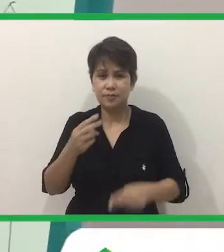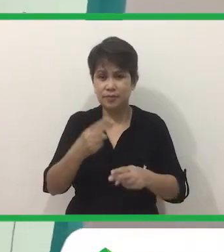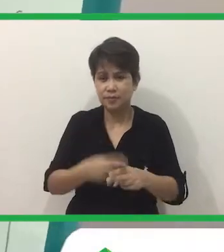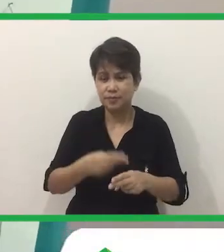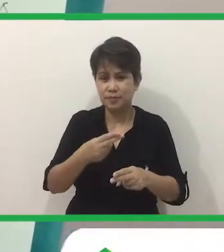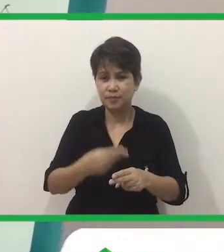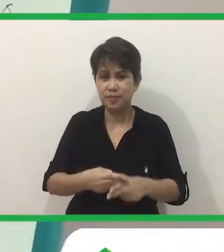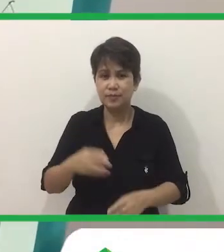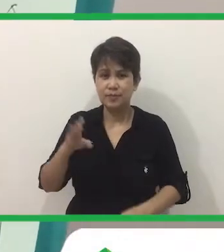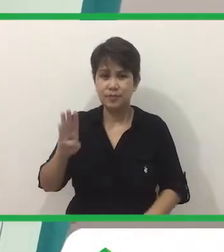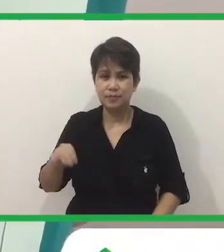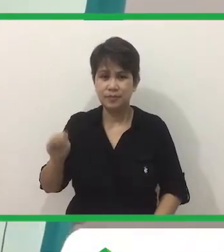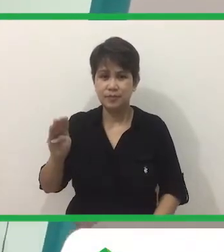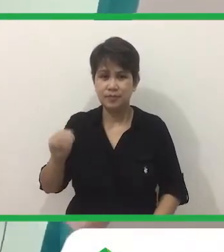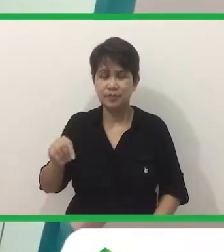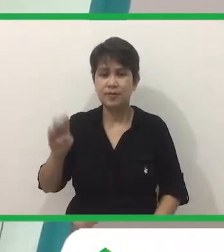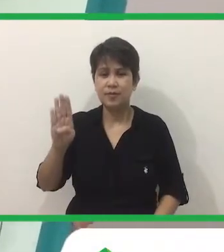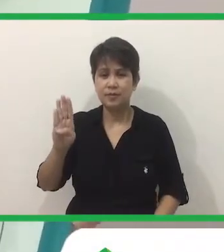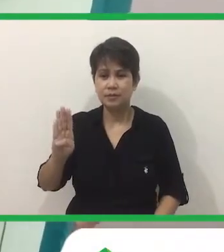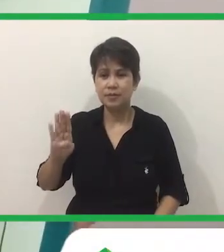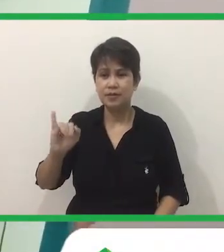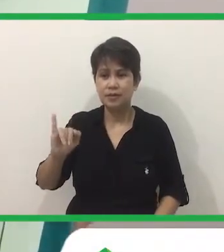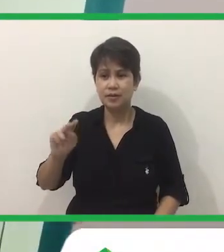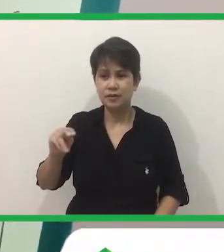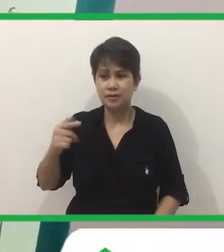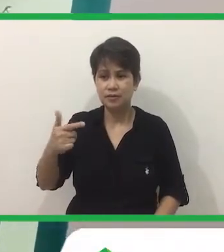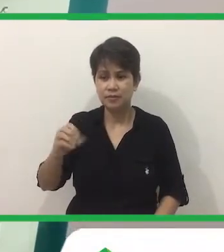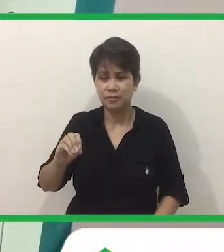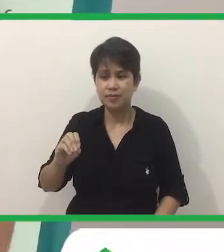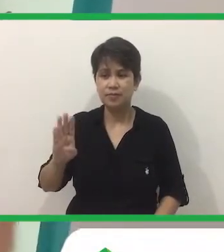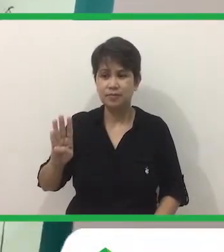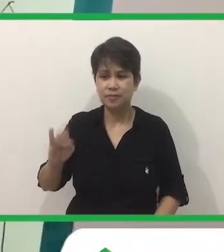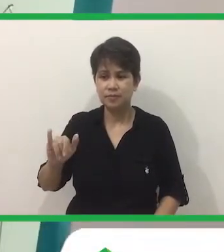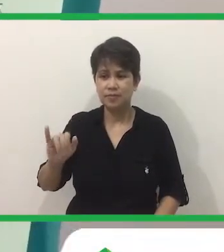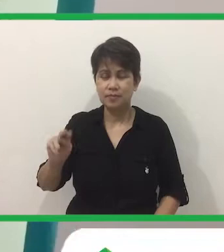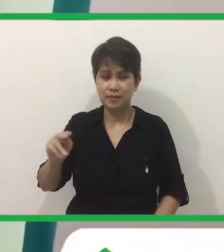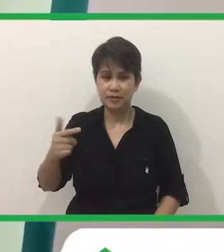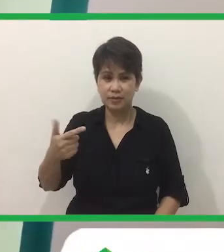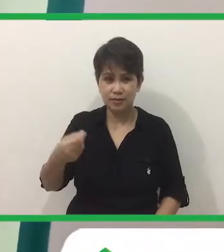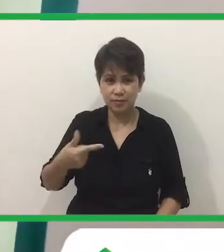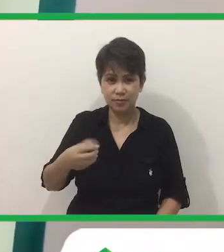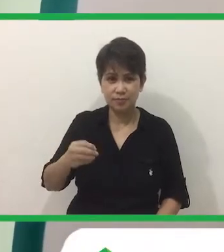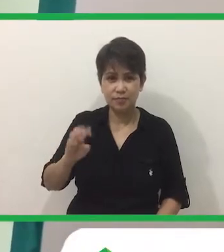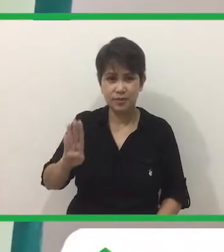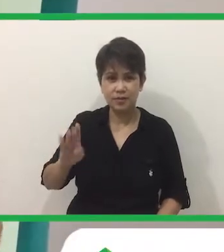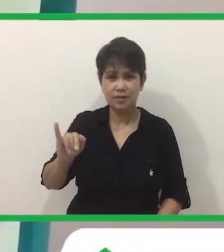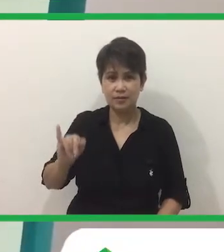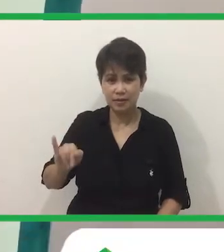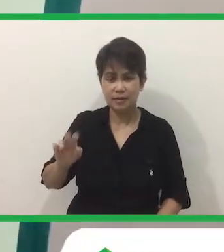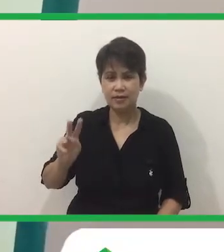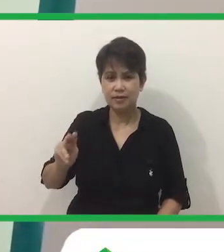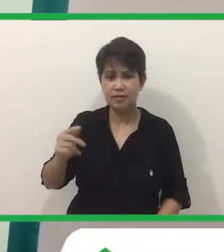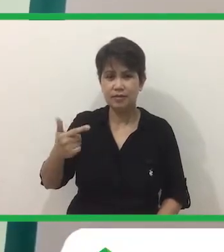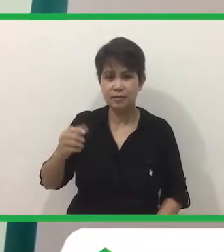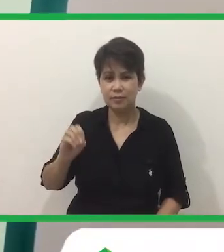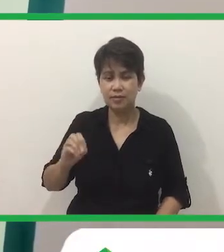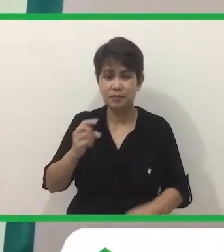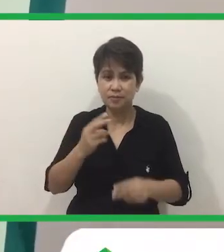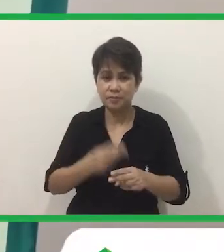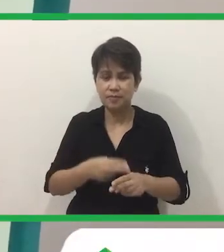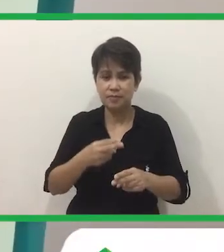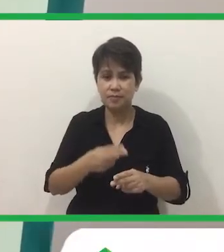aso Pangalan niya ay Bingo B-I-N-G-O B-I-N-G-O B